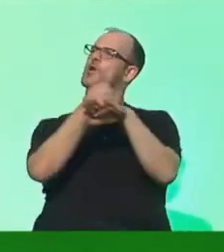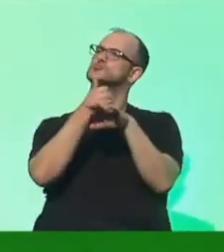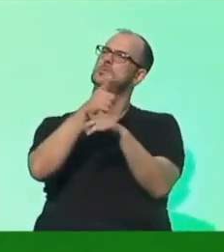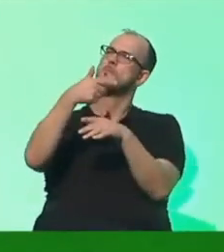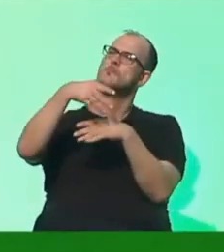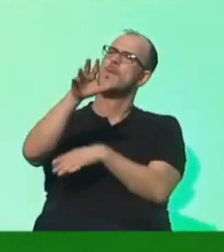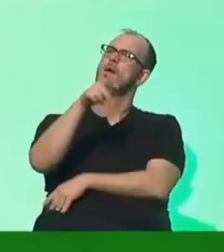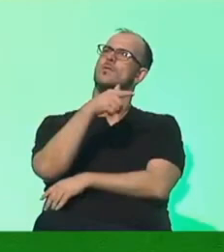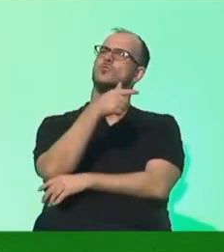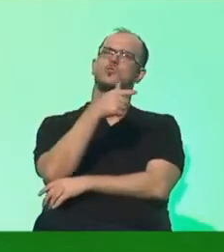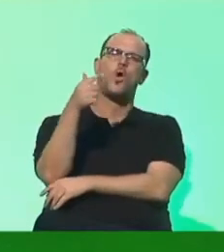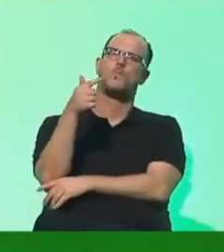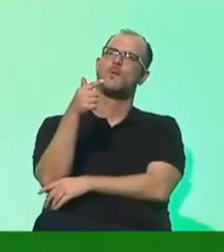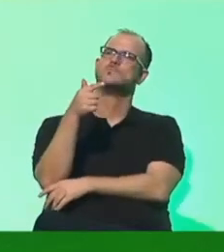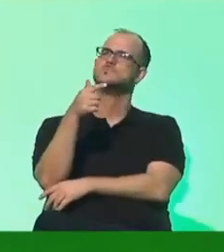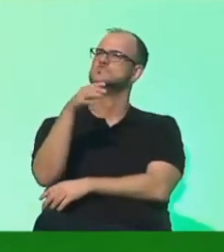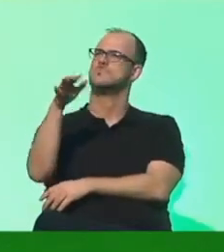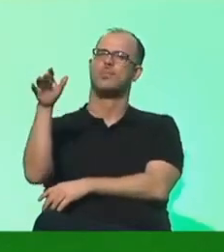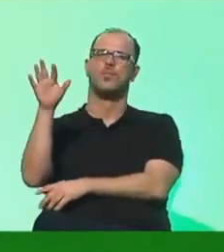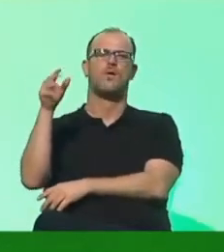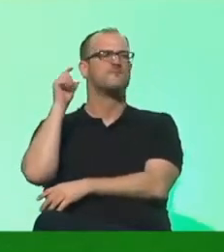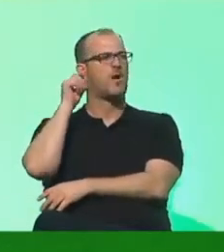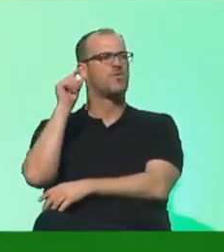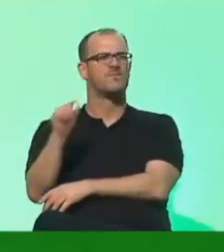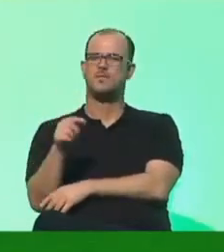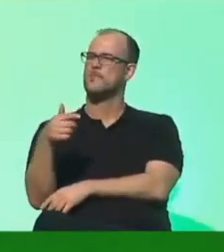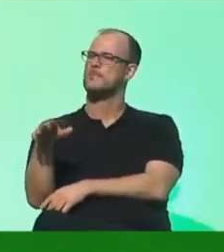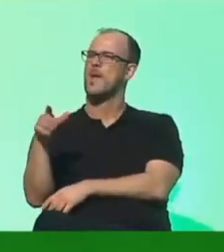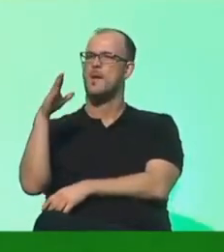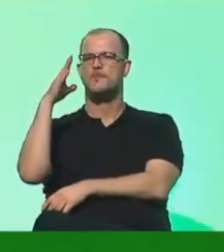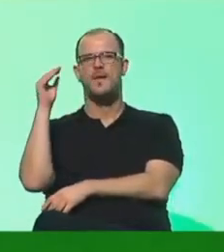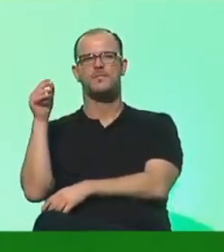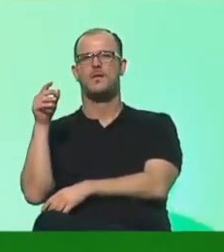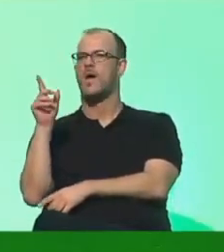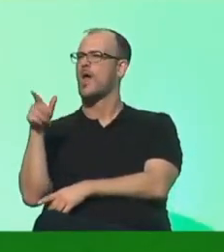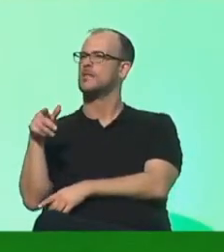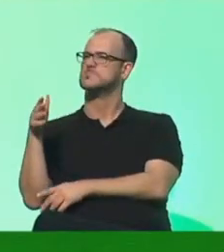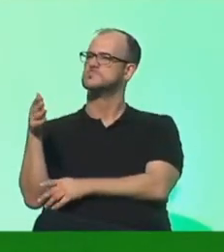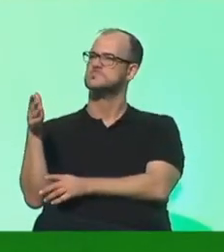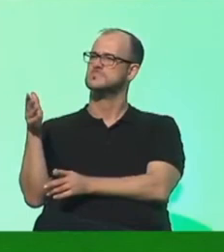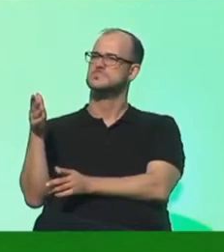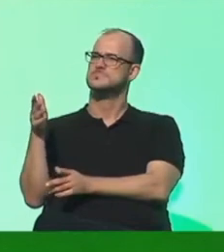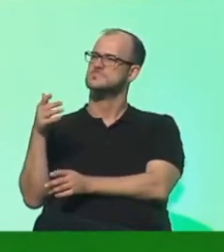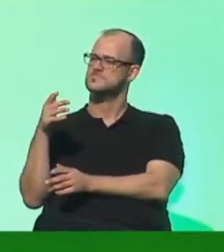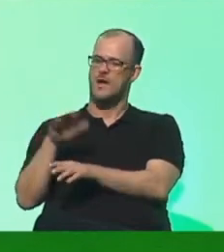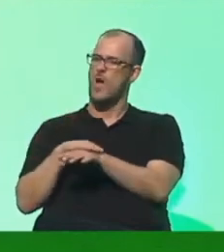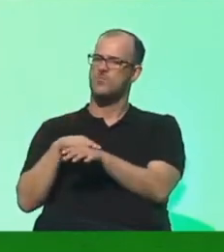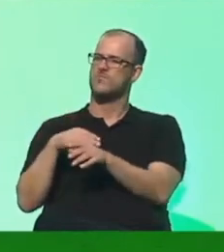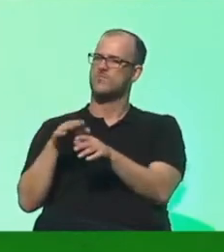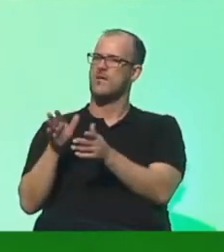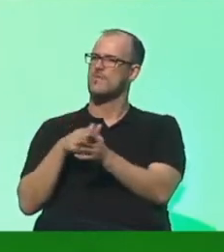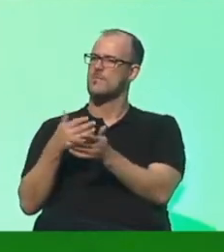mehr Thomasse als Frauen sitzen oder mehr Peter als People of Color. Unsere Vielfalt ist